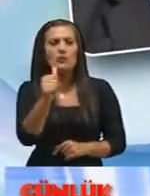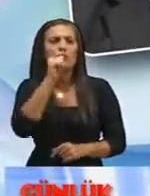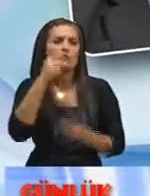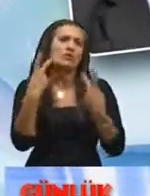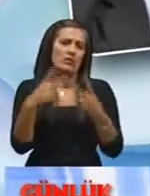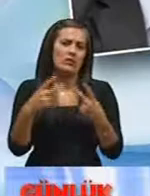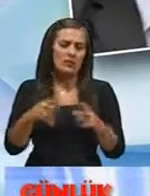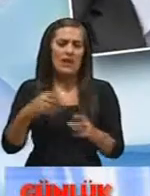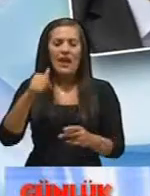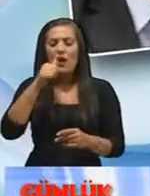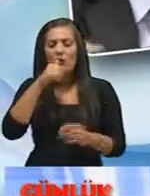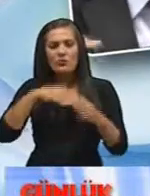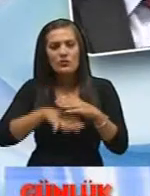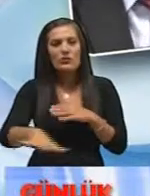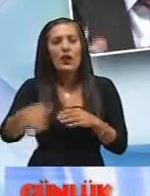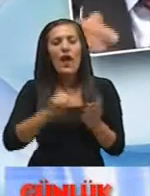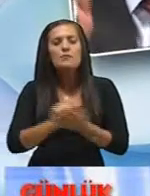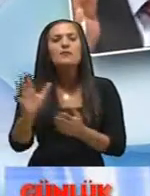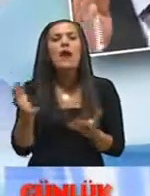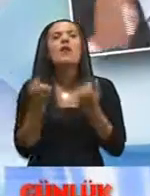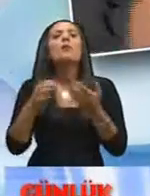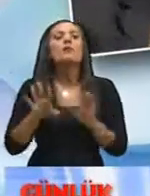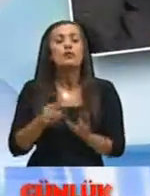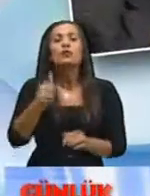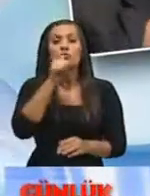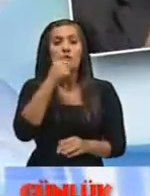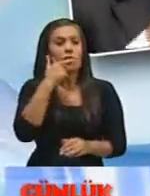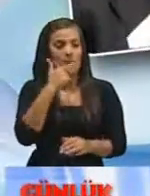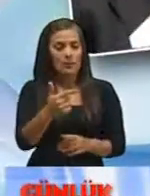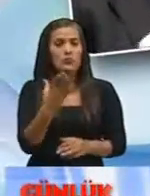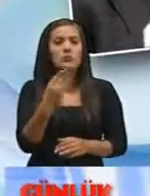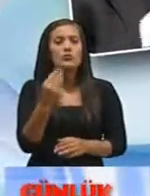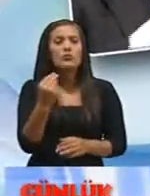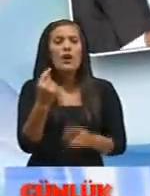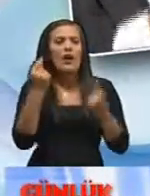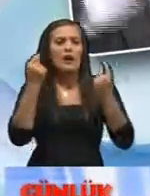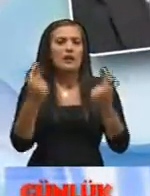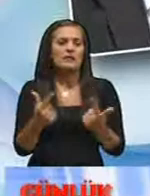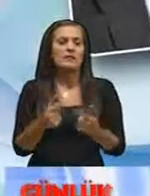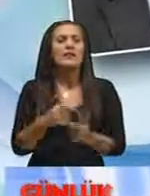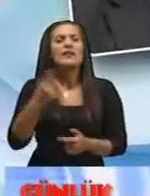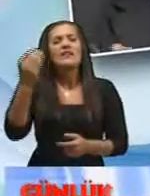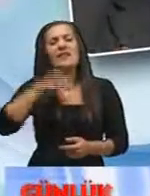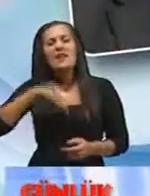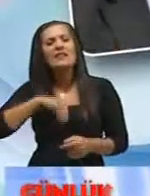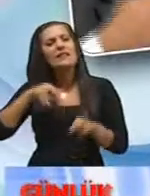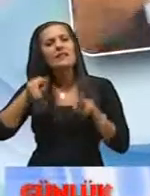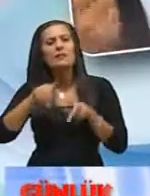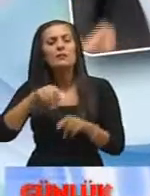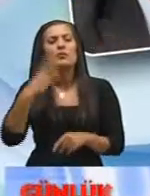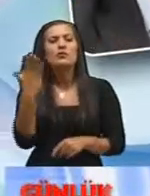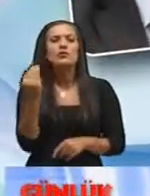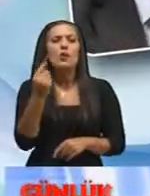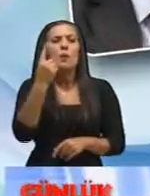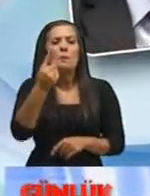olarak kullanacağımız Yaratlı suyu Onların da hepsine ulaşamıyoruz Demek ki su Çok kıt Zannedildiği kadar Çok